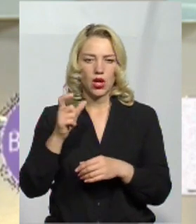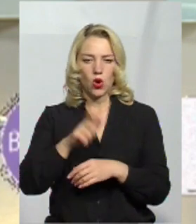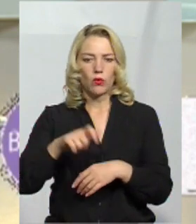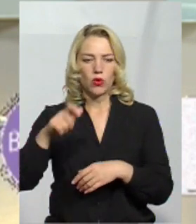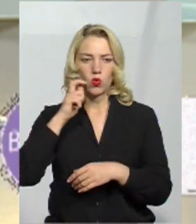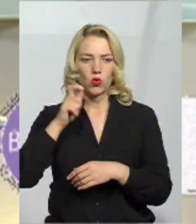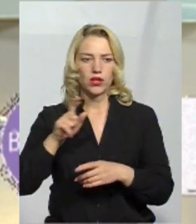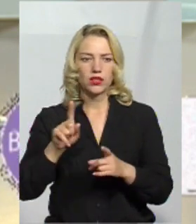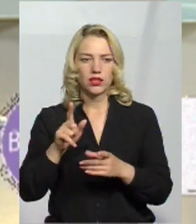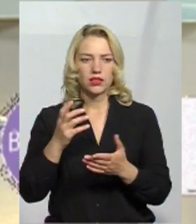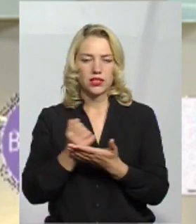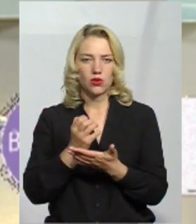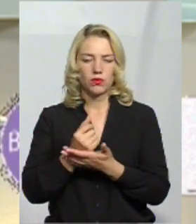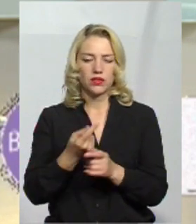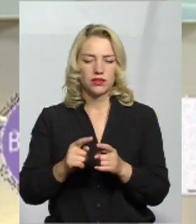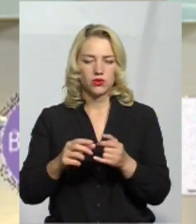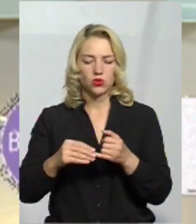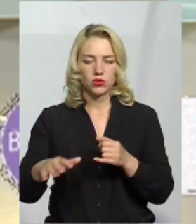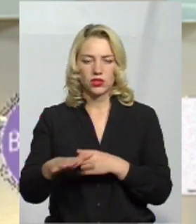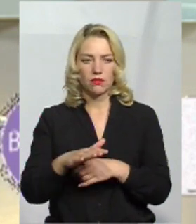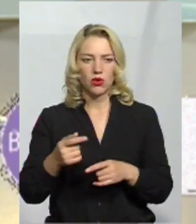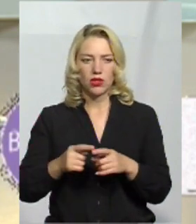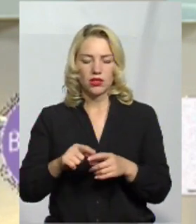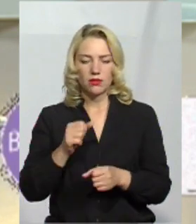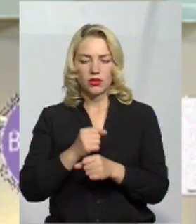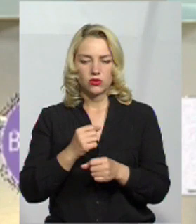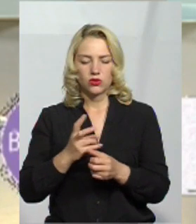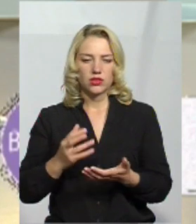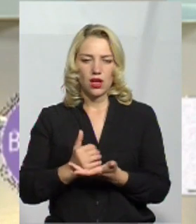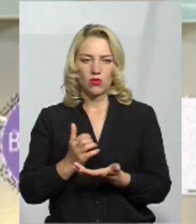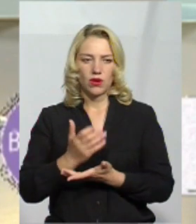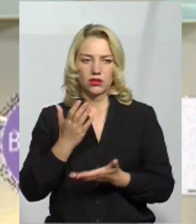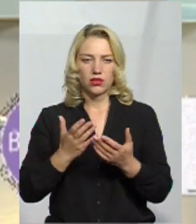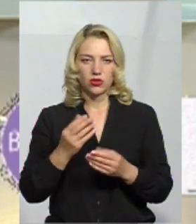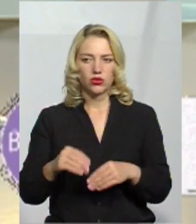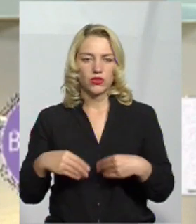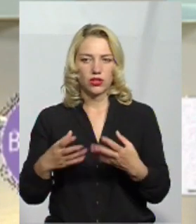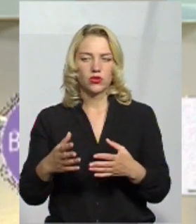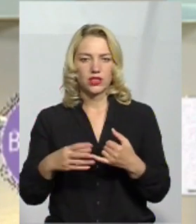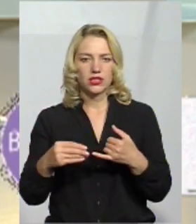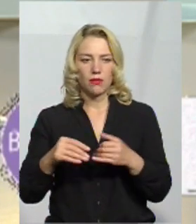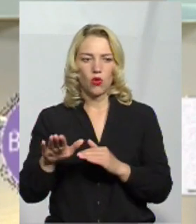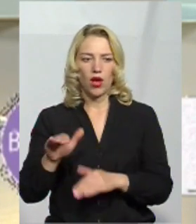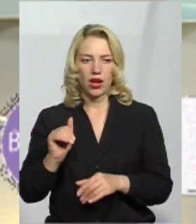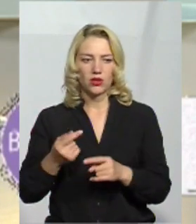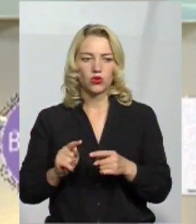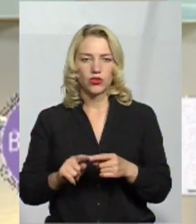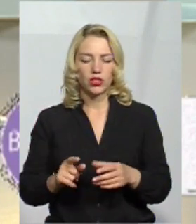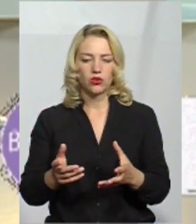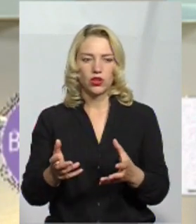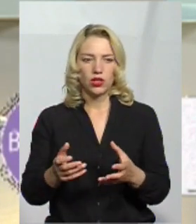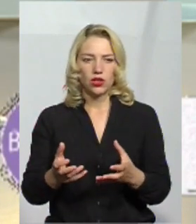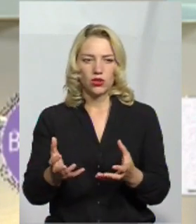які заробили на цю землю. Вони нені працюють, вони нені заробляють. Якщо вони віддають безпосередньо землю оренду, вони отримують